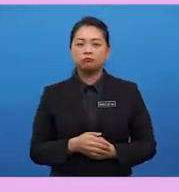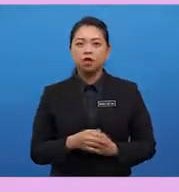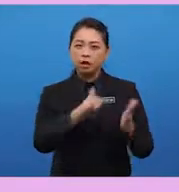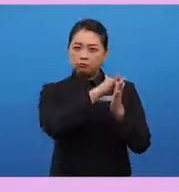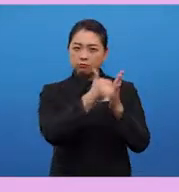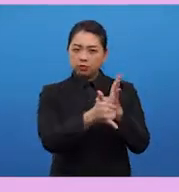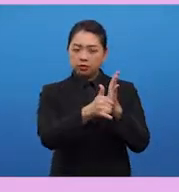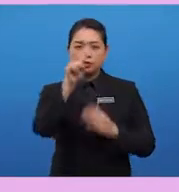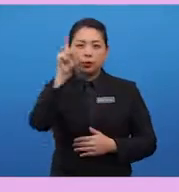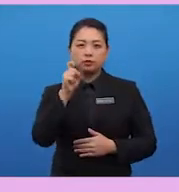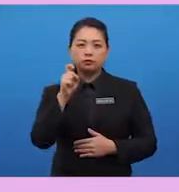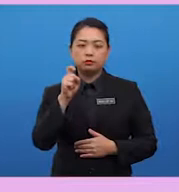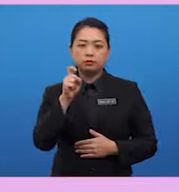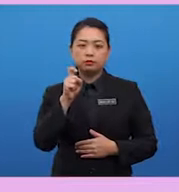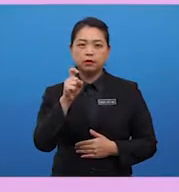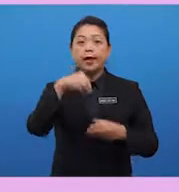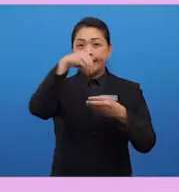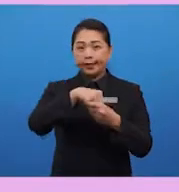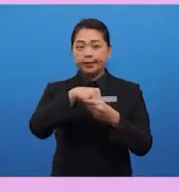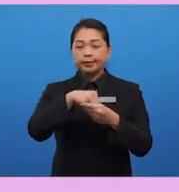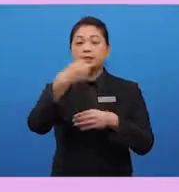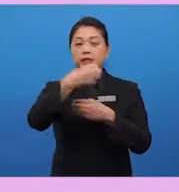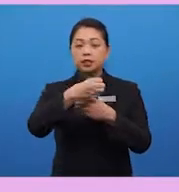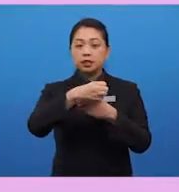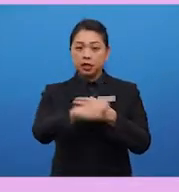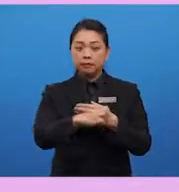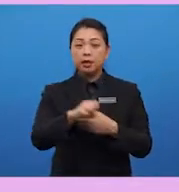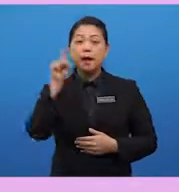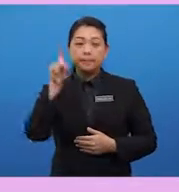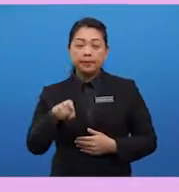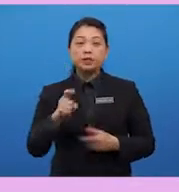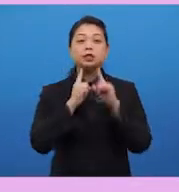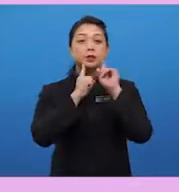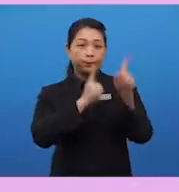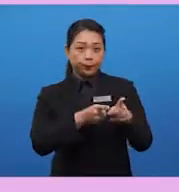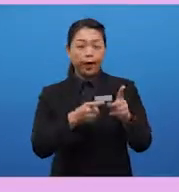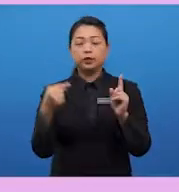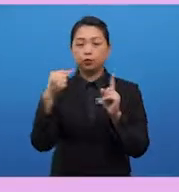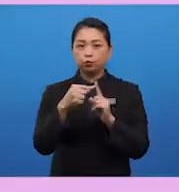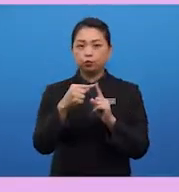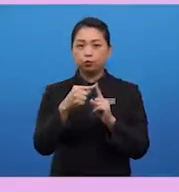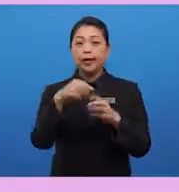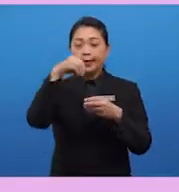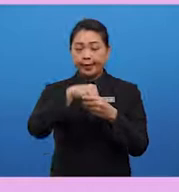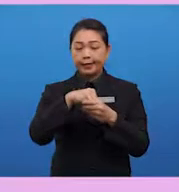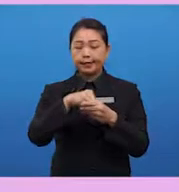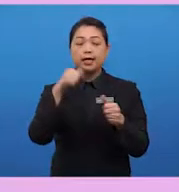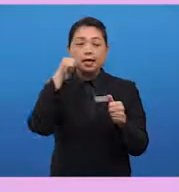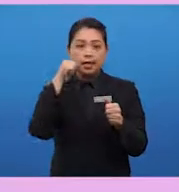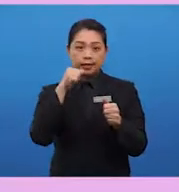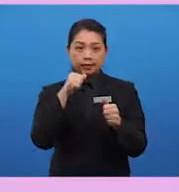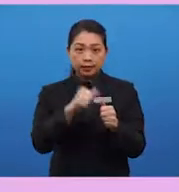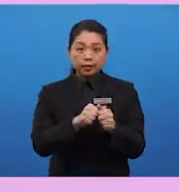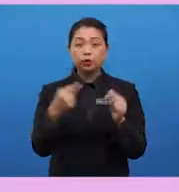questions asked in his email must be replied to in your letter to Armani.